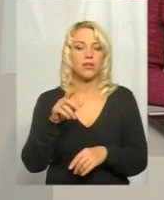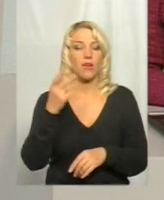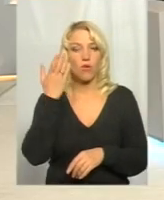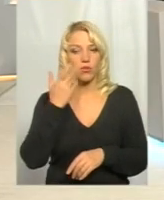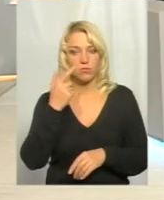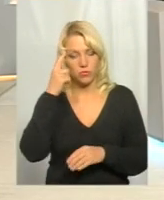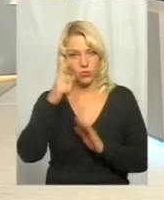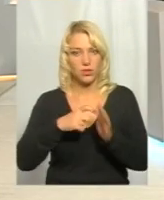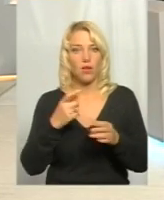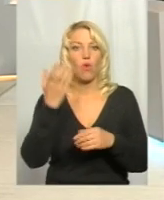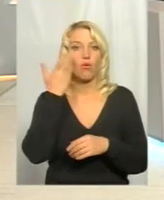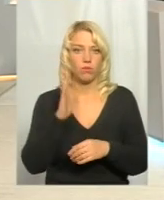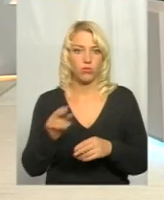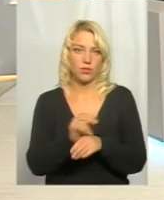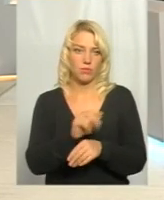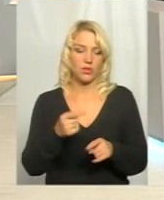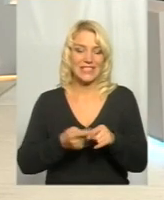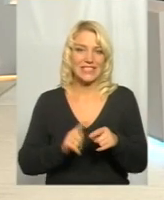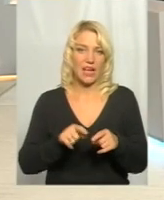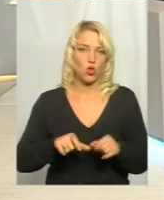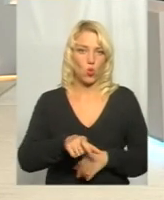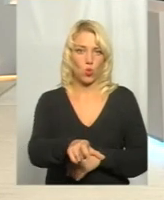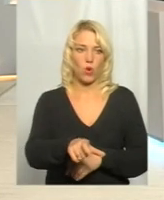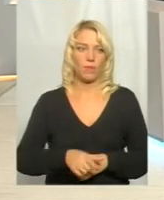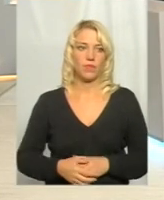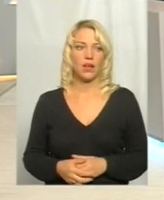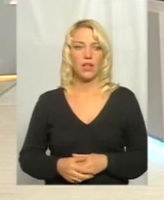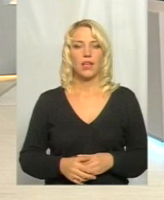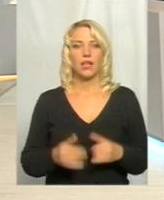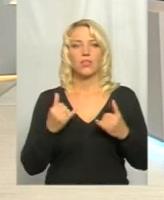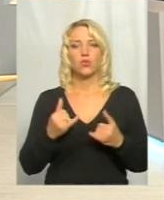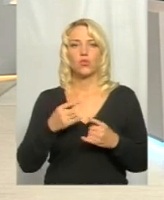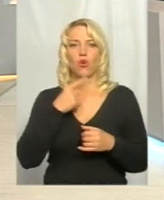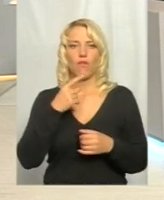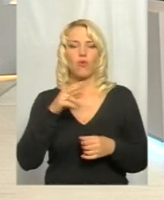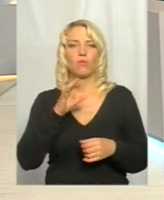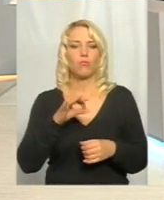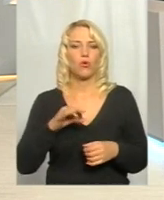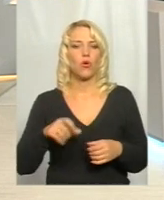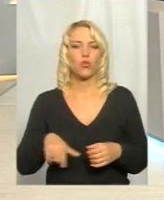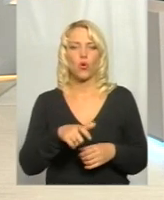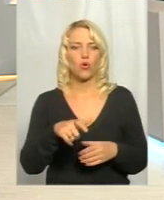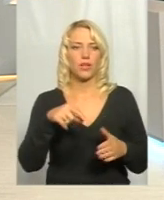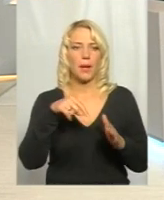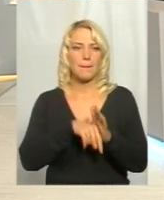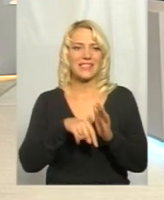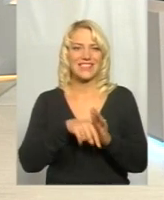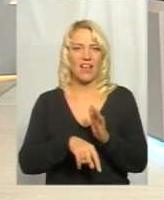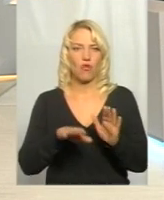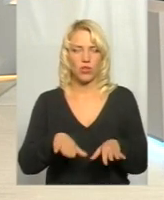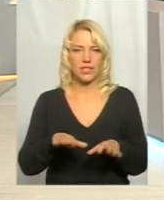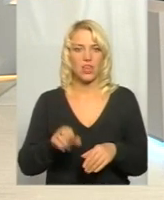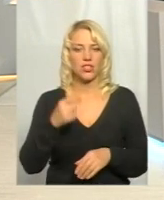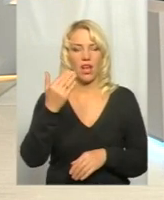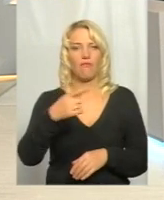цим участком дороги. Я вам дякую за дзвінок. Ми говоримо сьогодні про дороги місцевого значення. це, так розумію, йдеться… Дорога державного